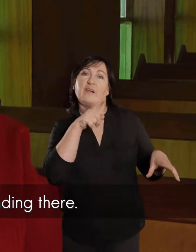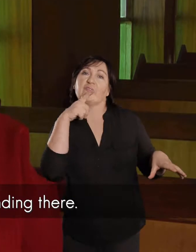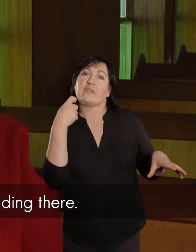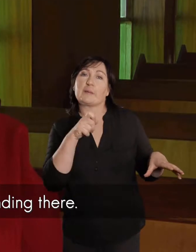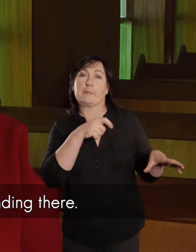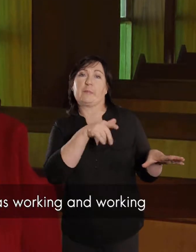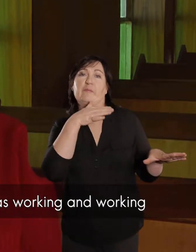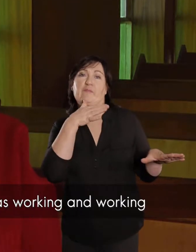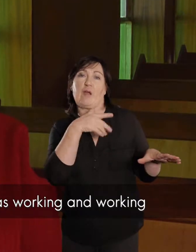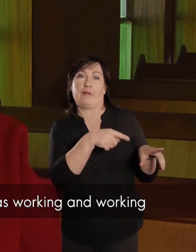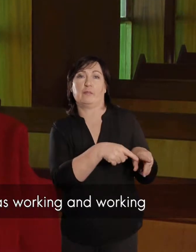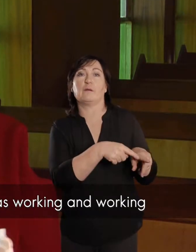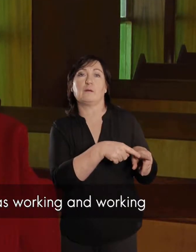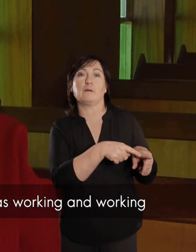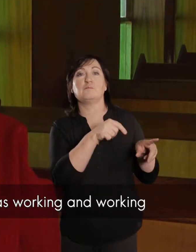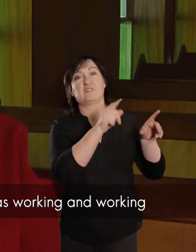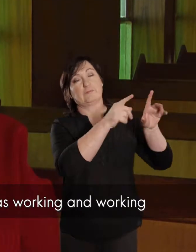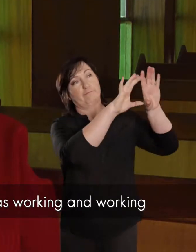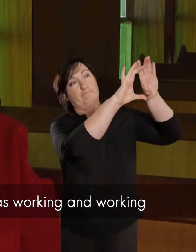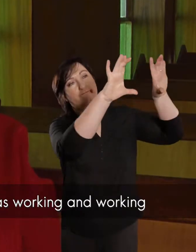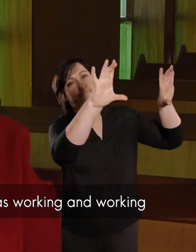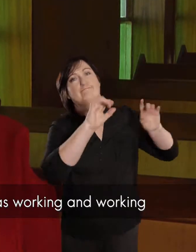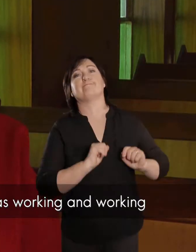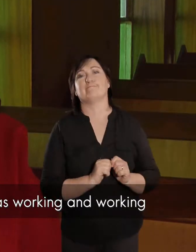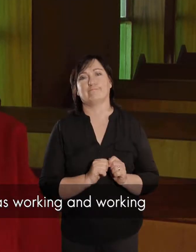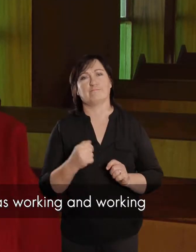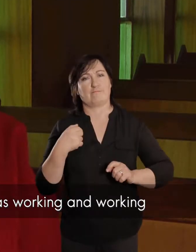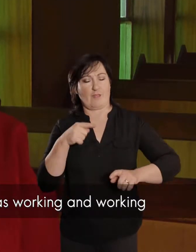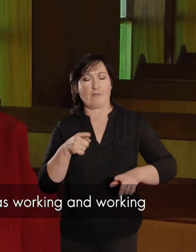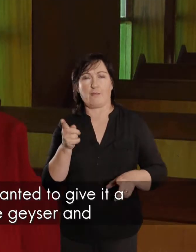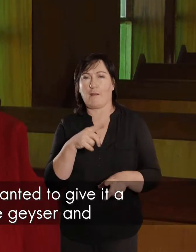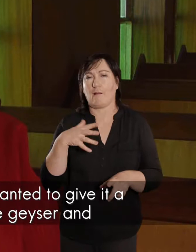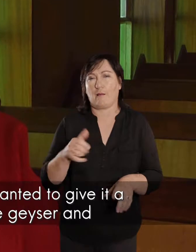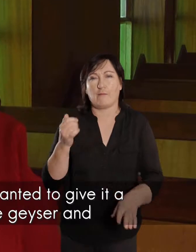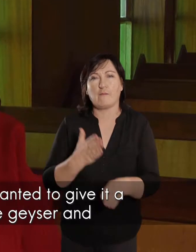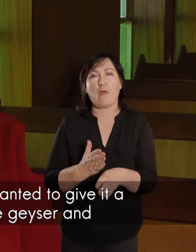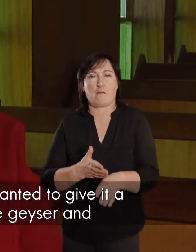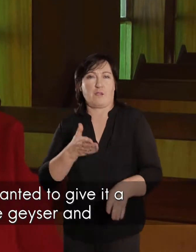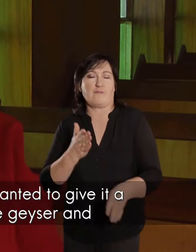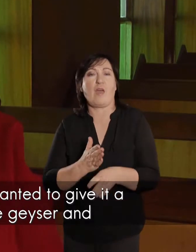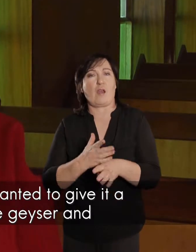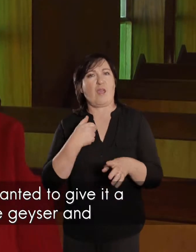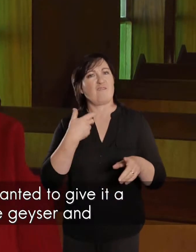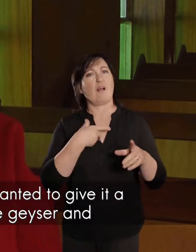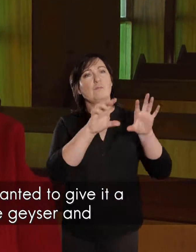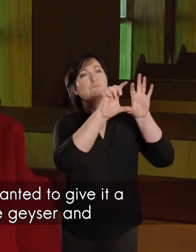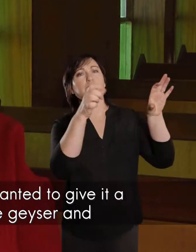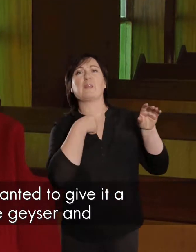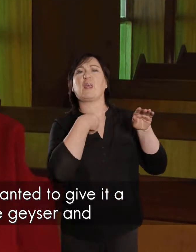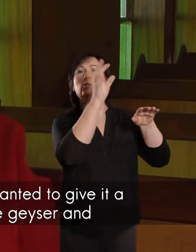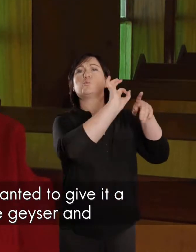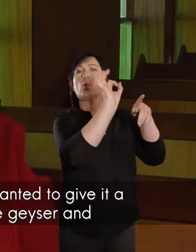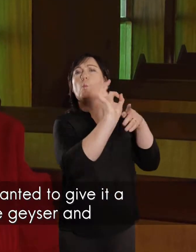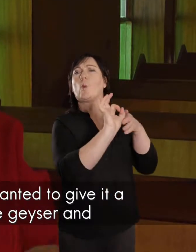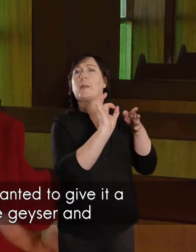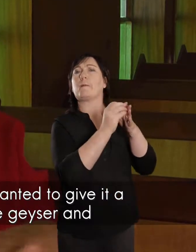te gestaan, en ek dink, vandag wil ek nou lekker werk, en ek werk, en ek werk, en ek dink, waar ek wil die boop die giesig afstof, hier kom ons baie mense by jou